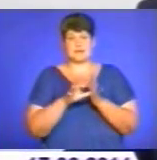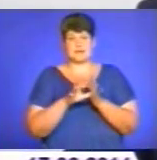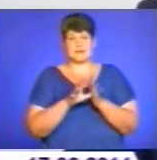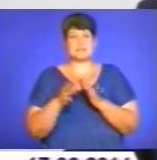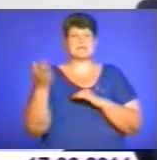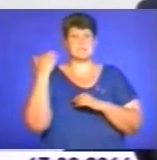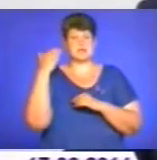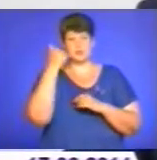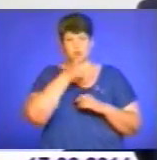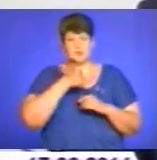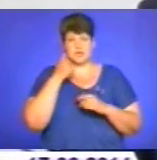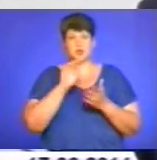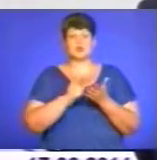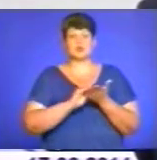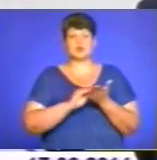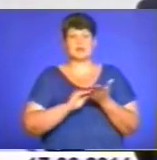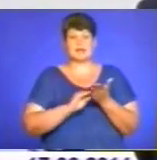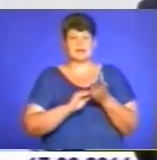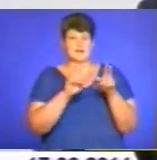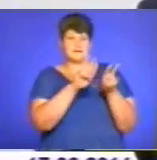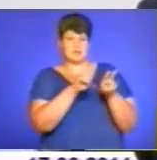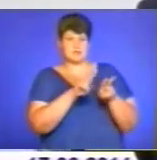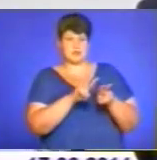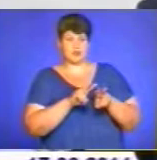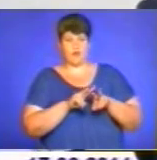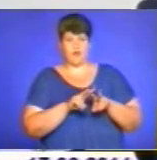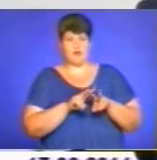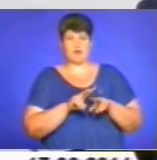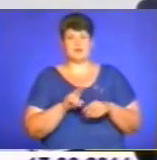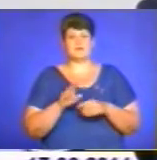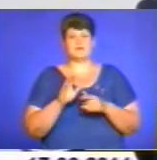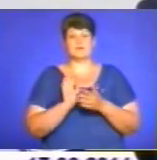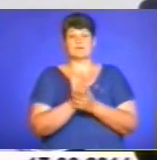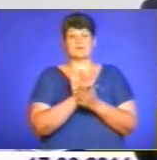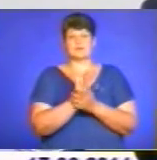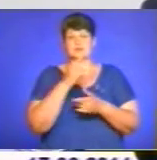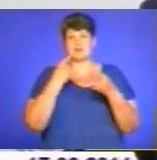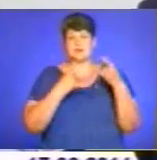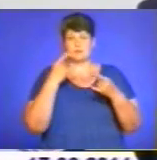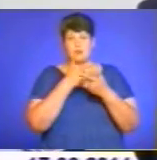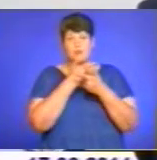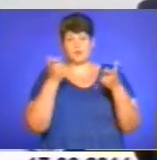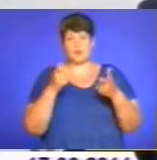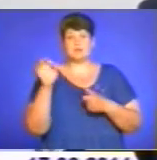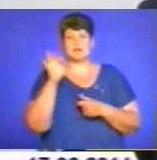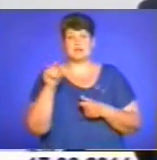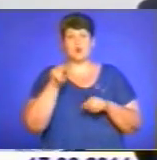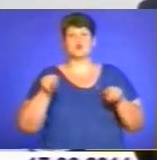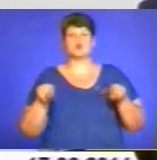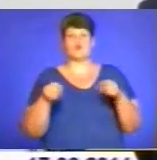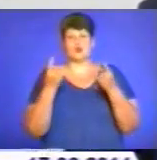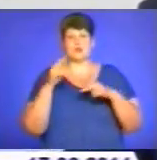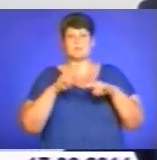журналісти відслідкували в засобах маси інформації повідомлення про створення